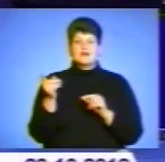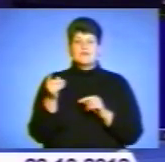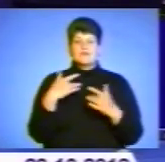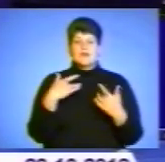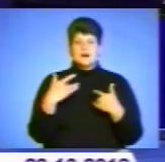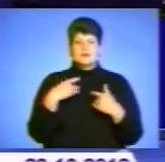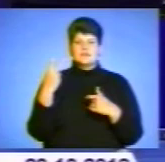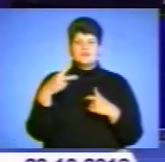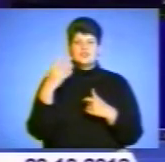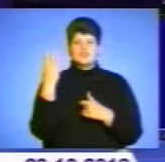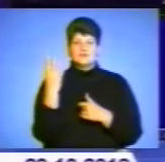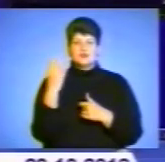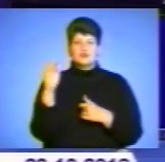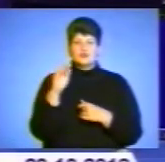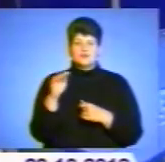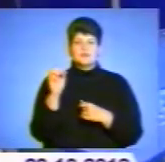жовтня о 13.00.